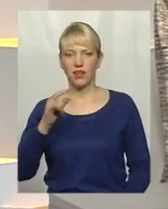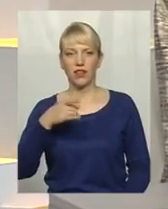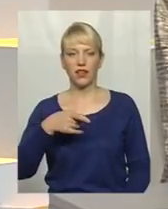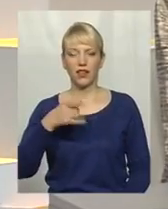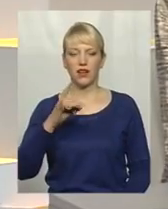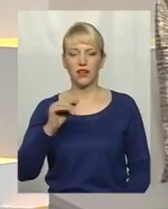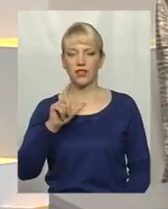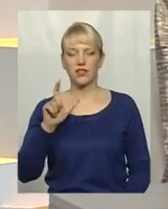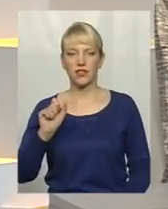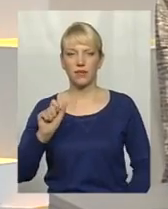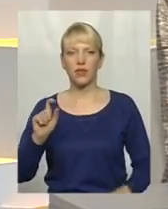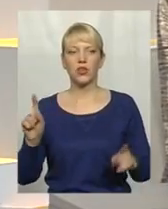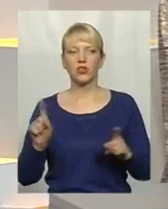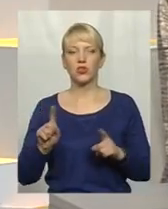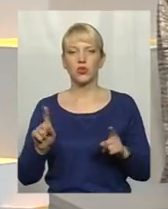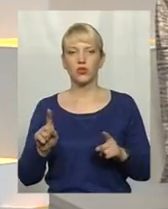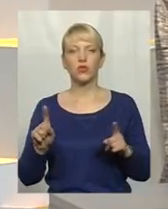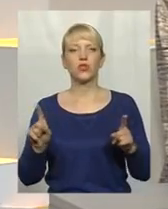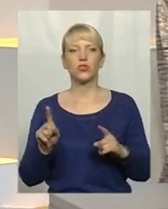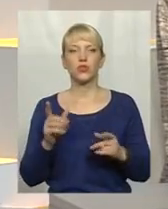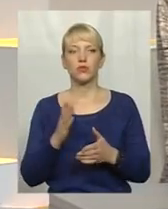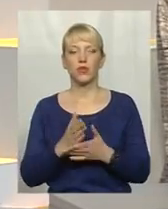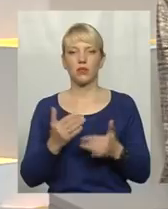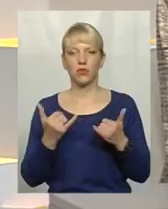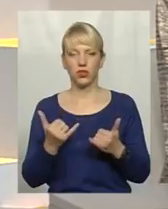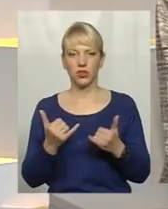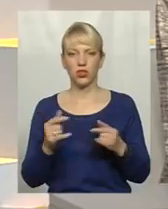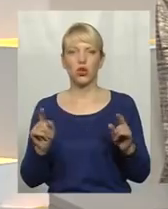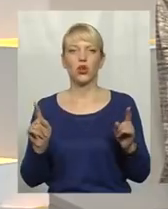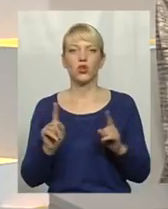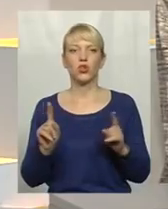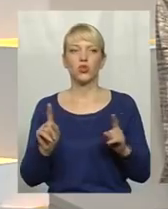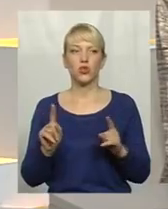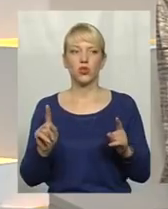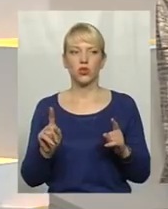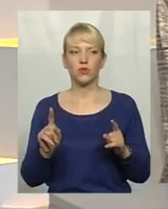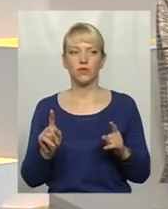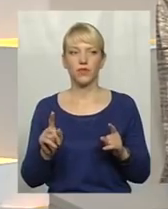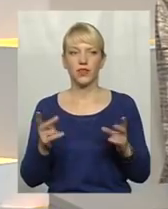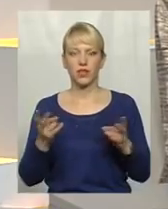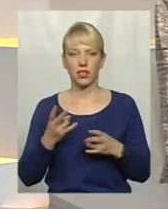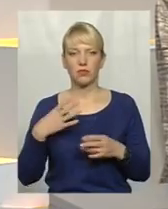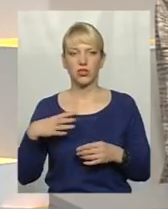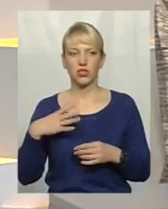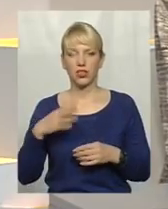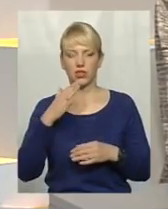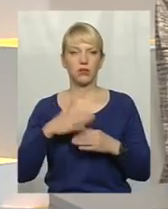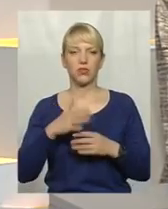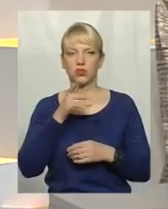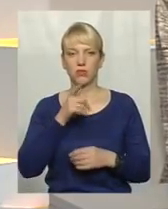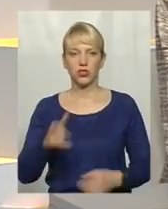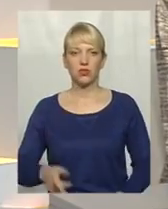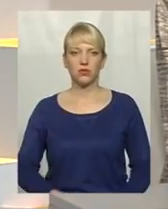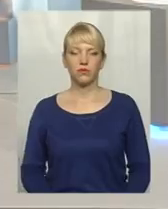грип, що маємо нині і чого варто чекати в найближчому часу?